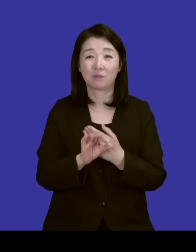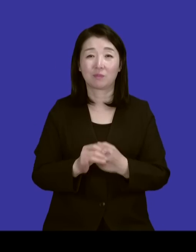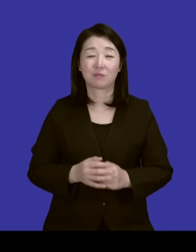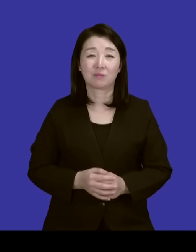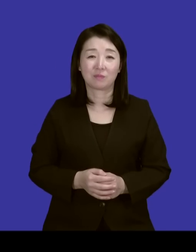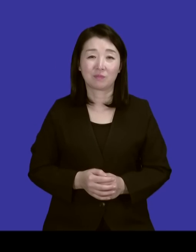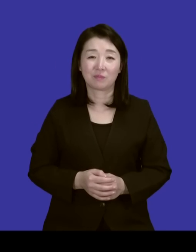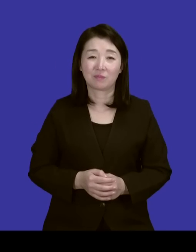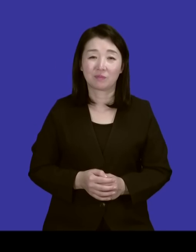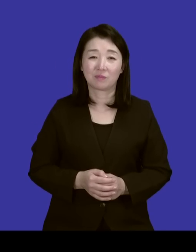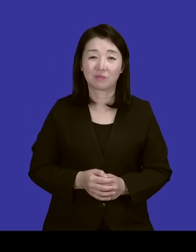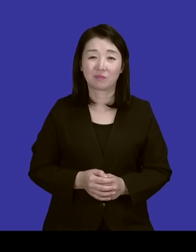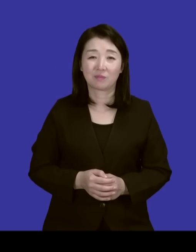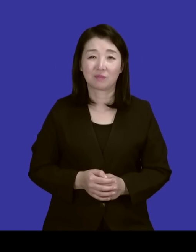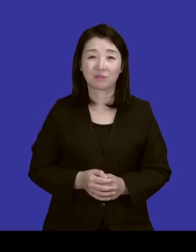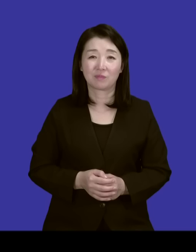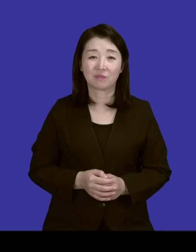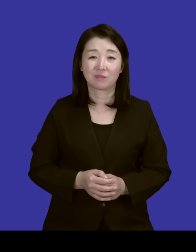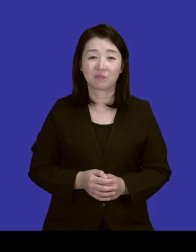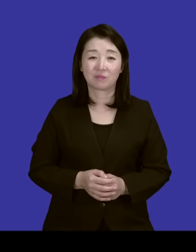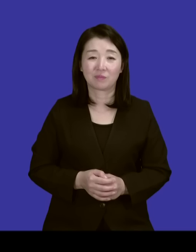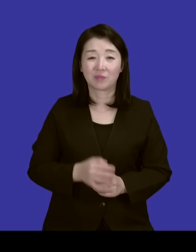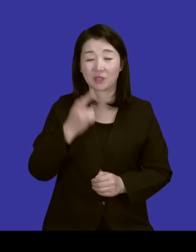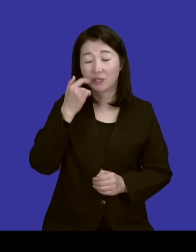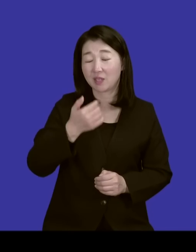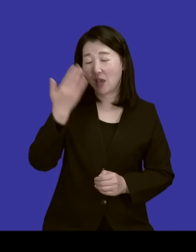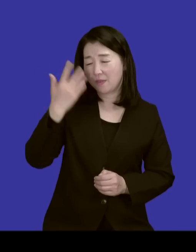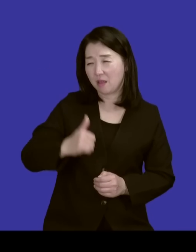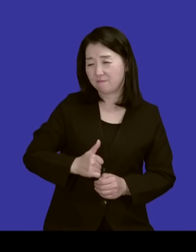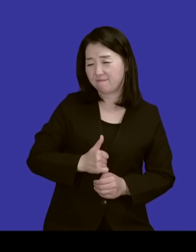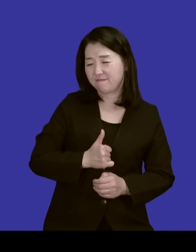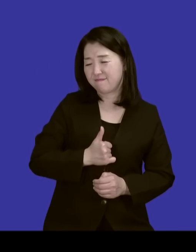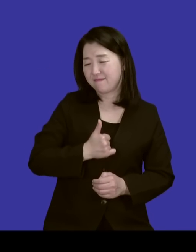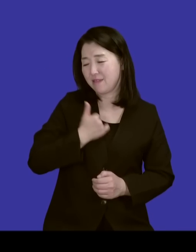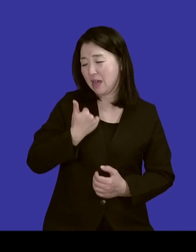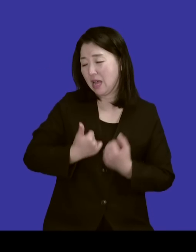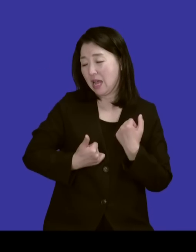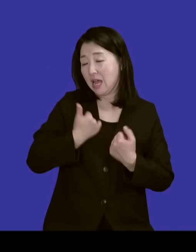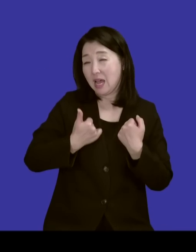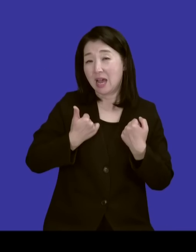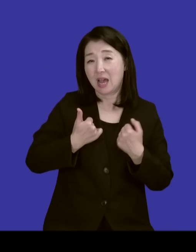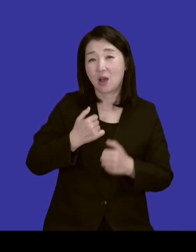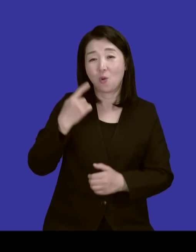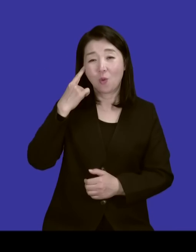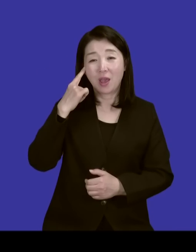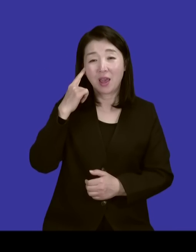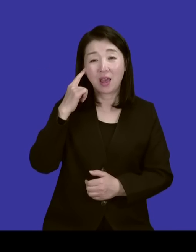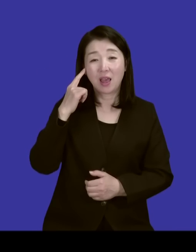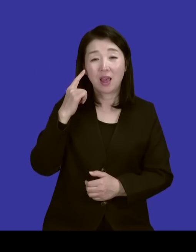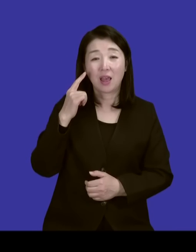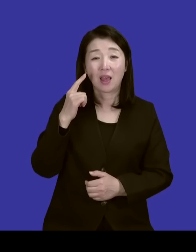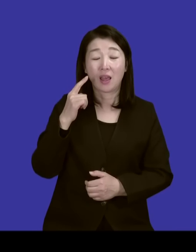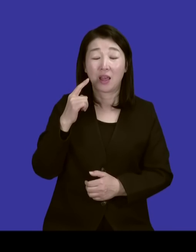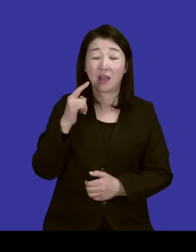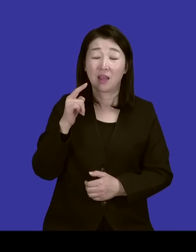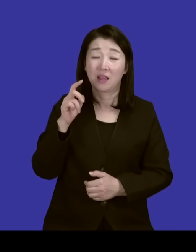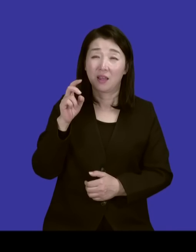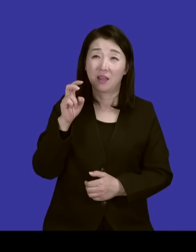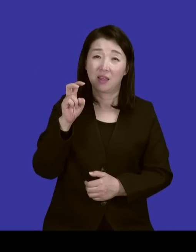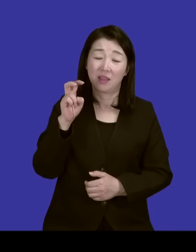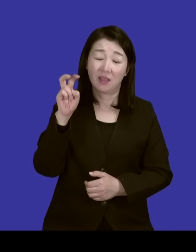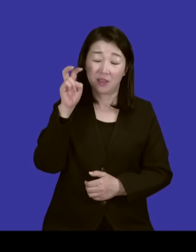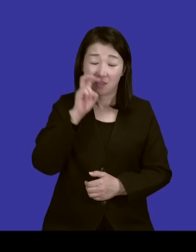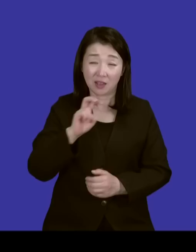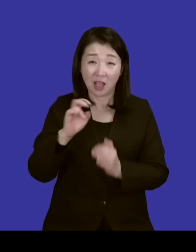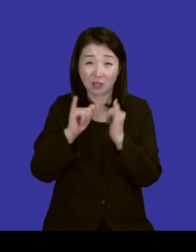옛날 분노 가득하고 마그마 조화문 반 목사 반으로 50